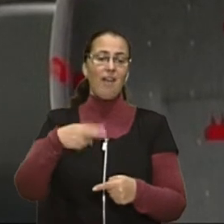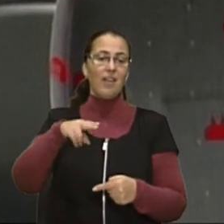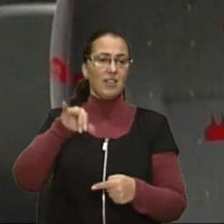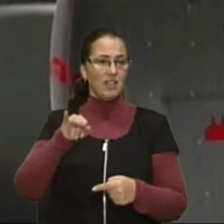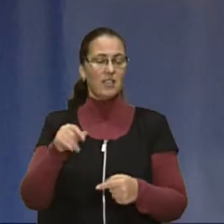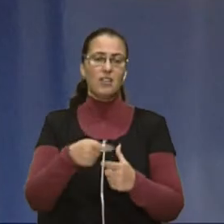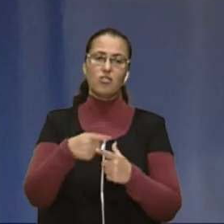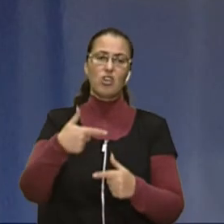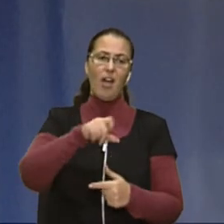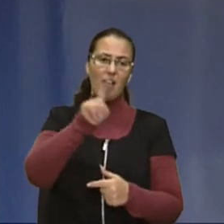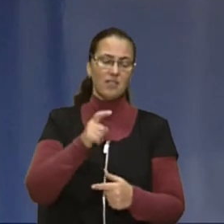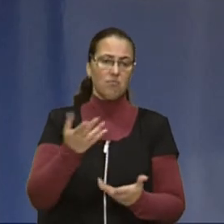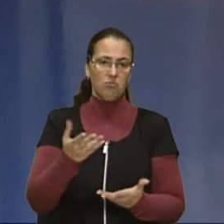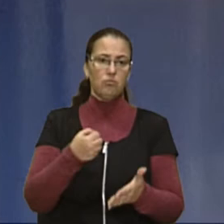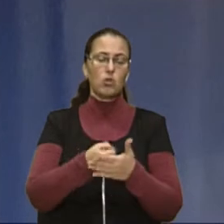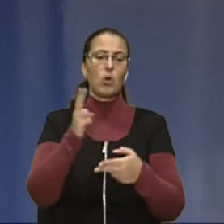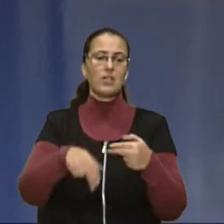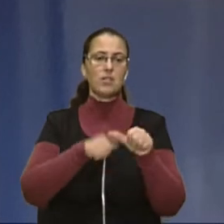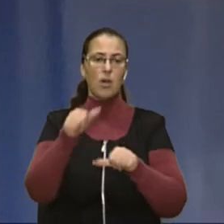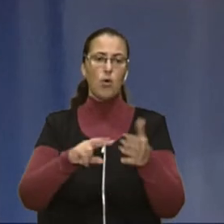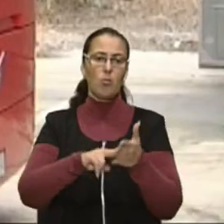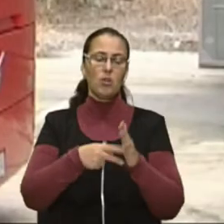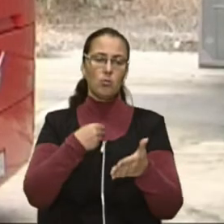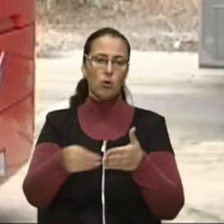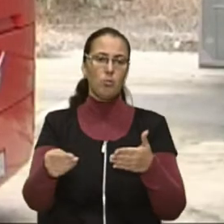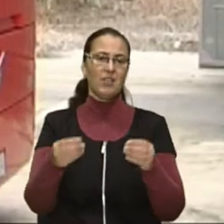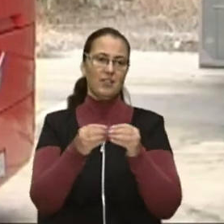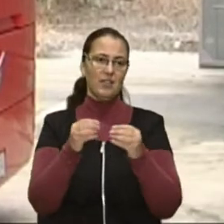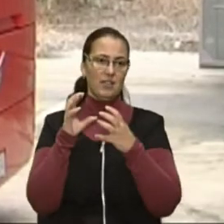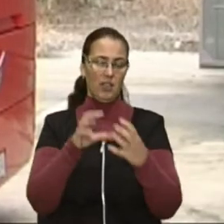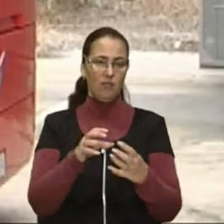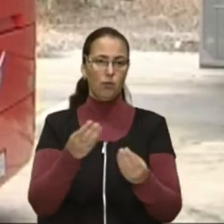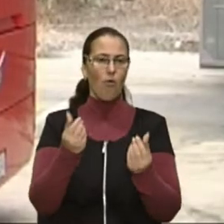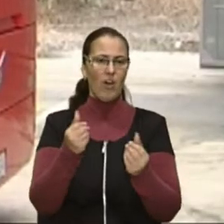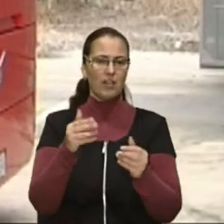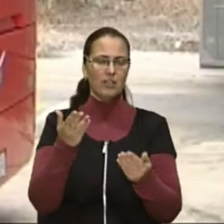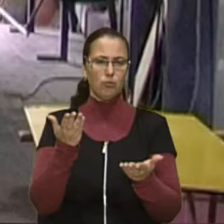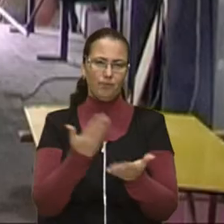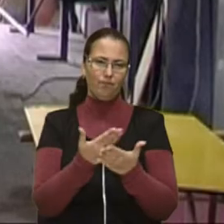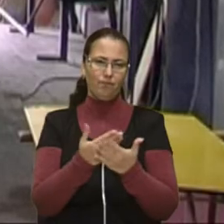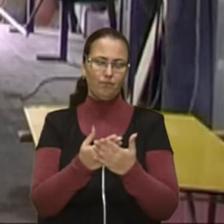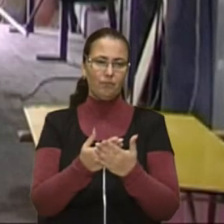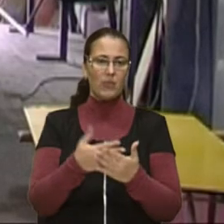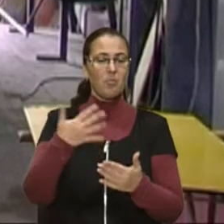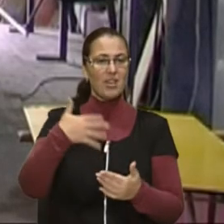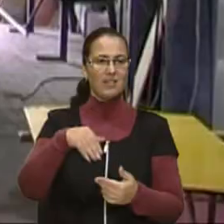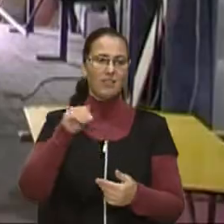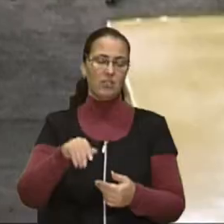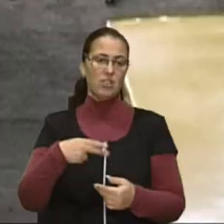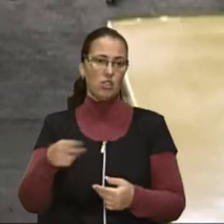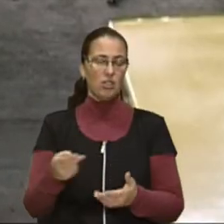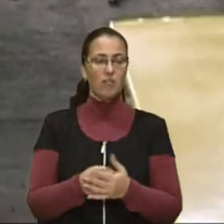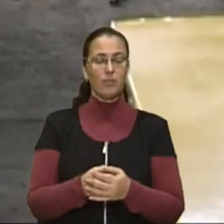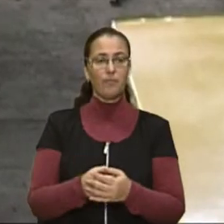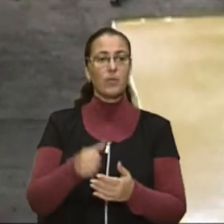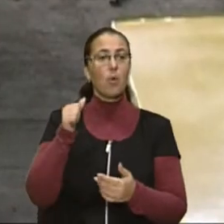ми до кінця року плануємо придбати 10 одиниць. Їхня вартість буде коливатися в районі 50 тисяч євро». У 2018 році